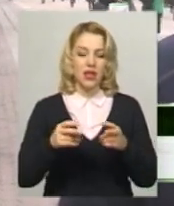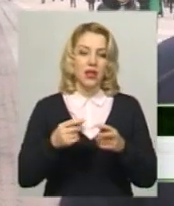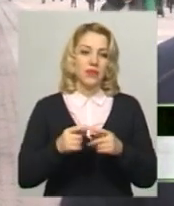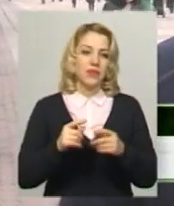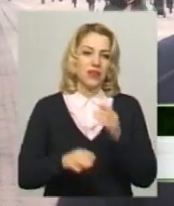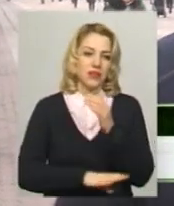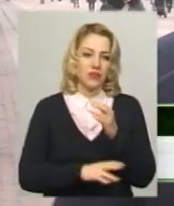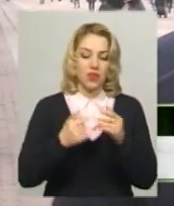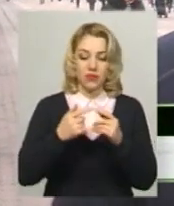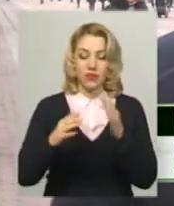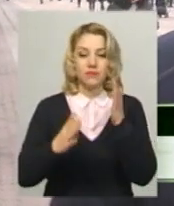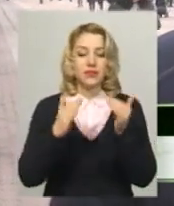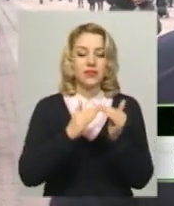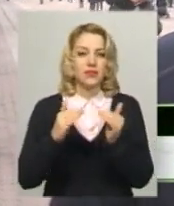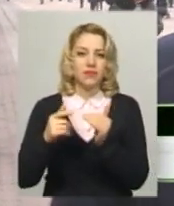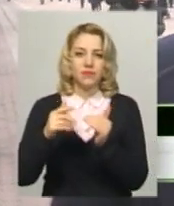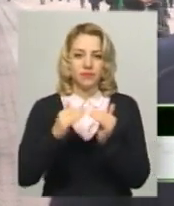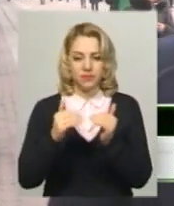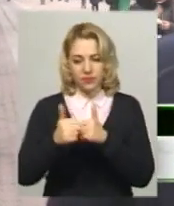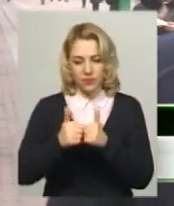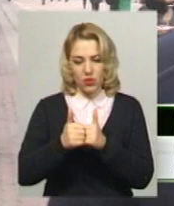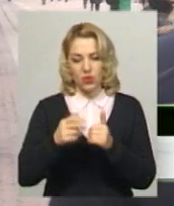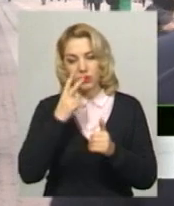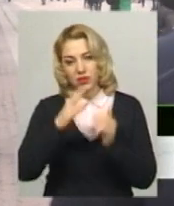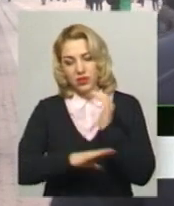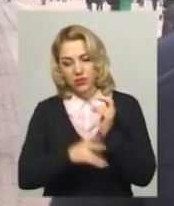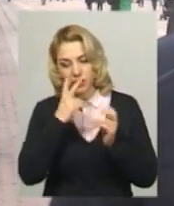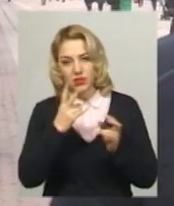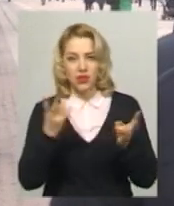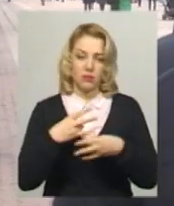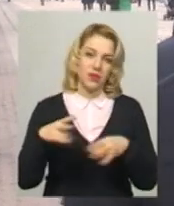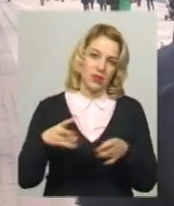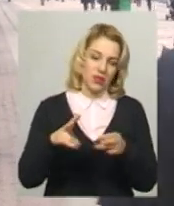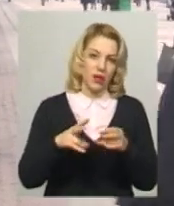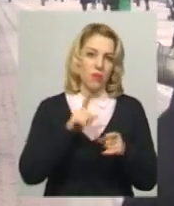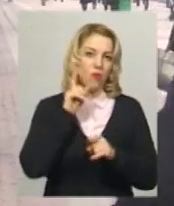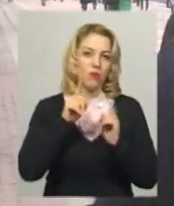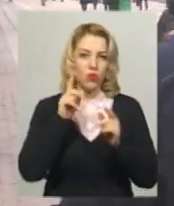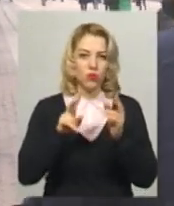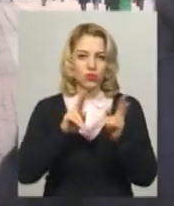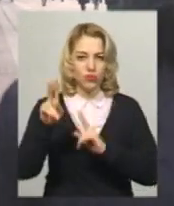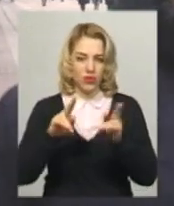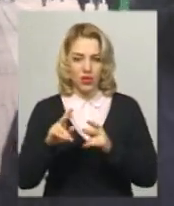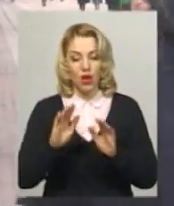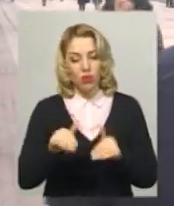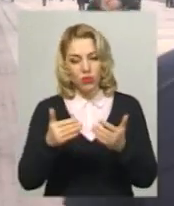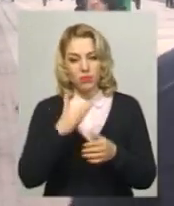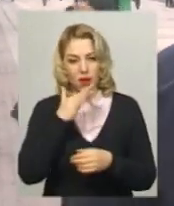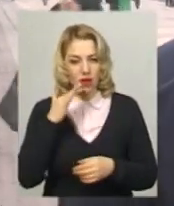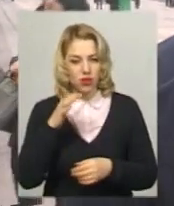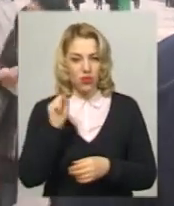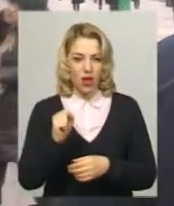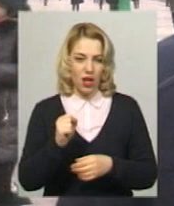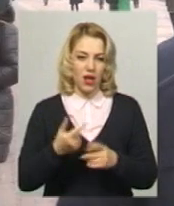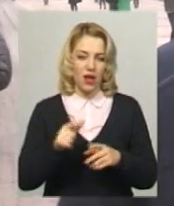територій. І за результатів даних обстежень даються пропозиції, чи треба, чи не треба це проводити. Але пропозицій багато, а виконання робіт